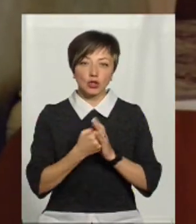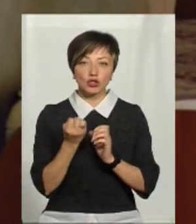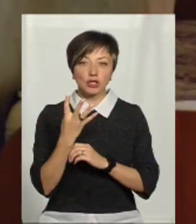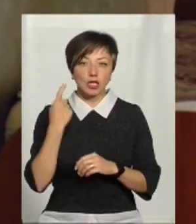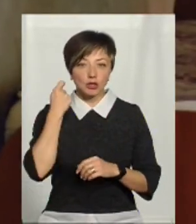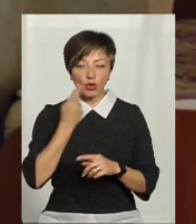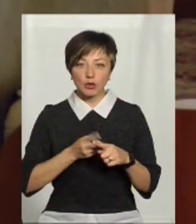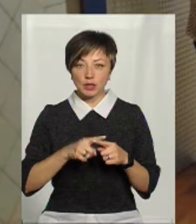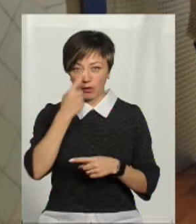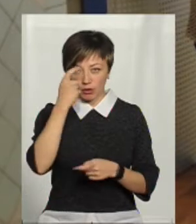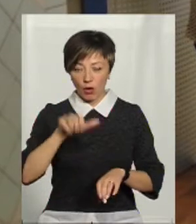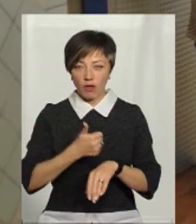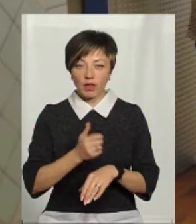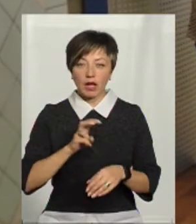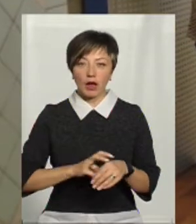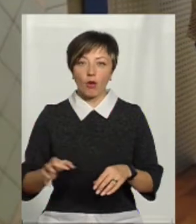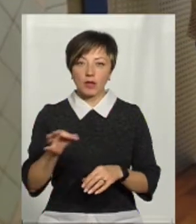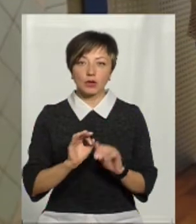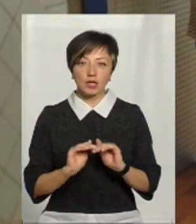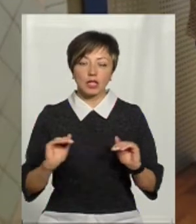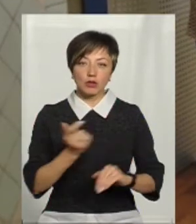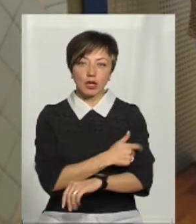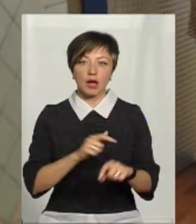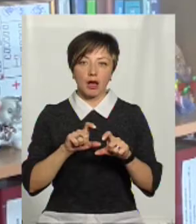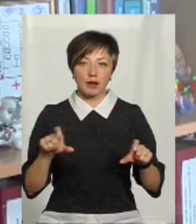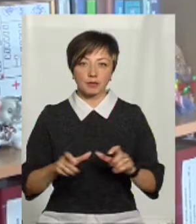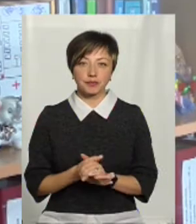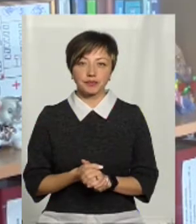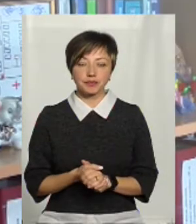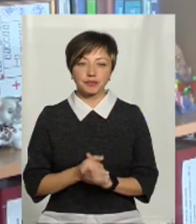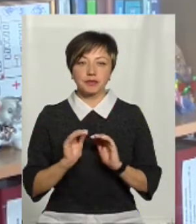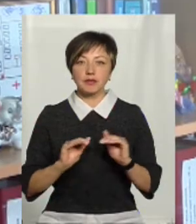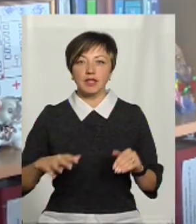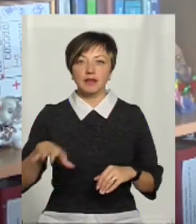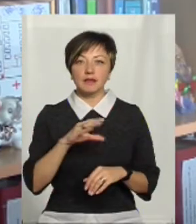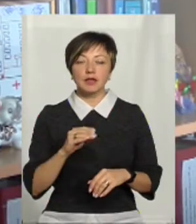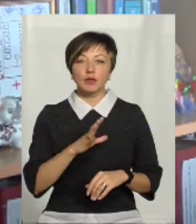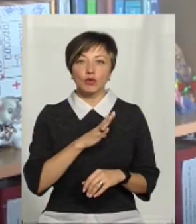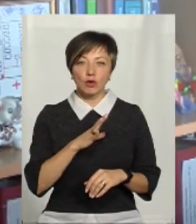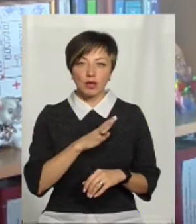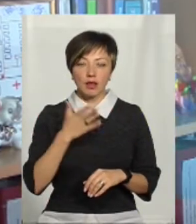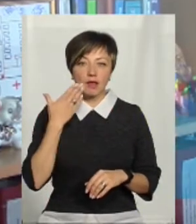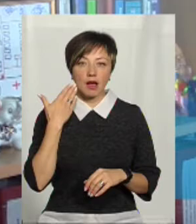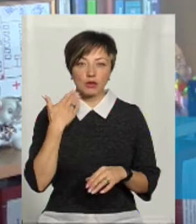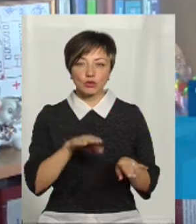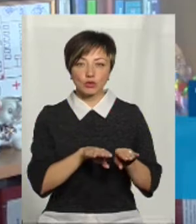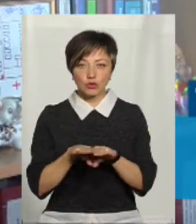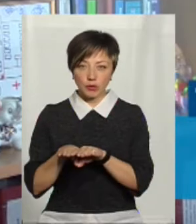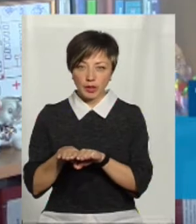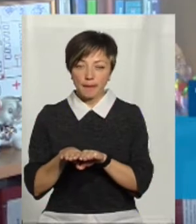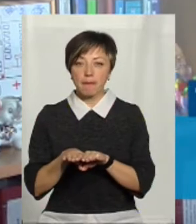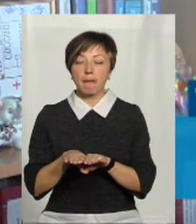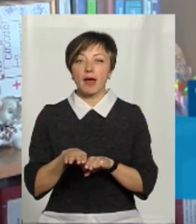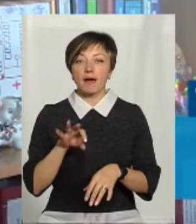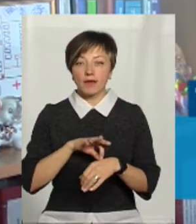років. Про це повідомила головна лікарка обласної дитячої лікарні Віра Руда. Діти всі були легкої ступені важкості,